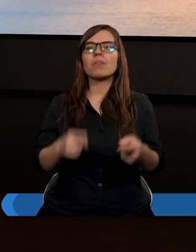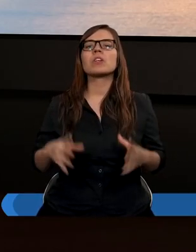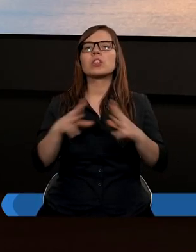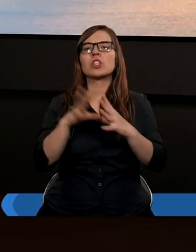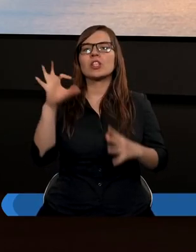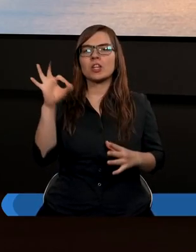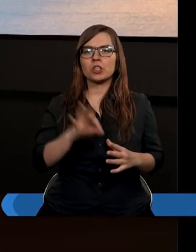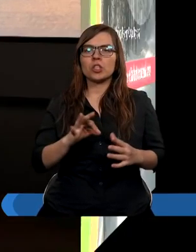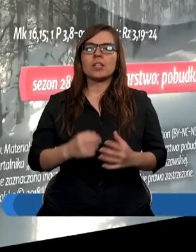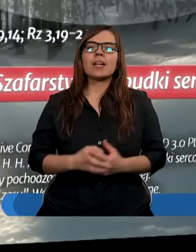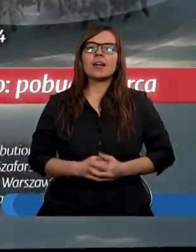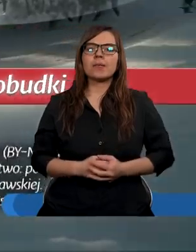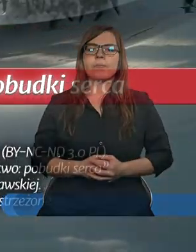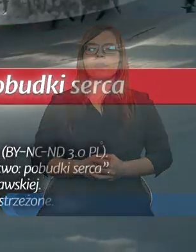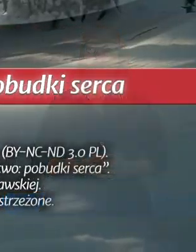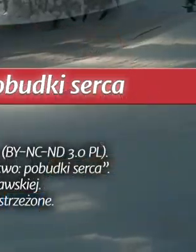dziesięciny.